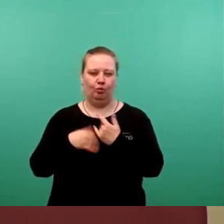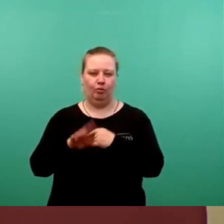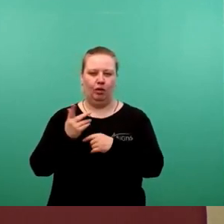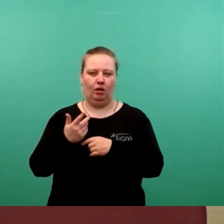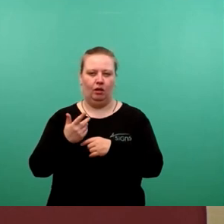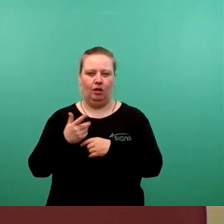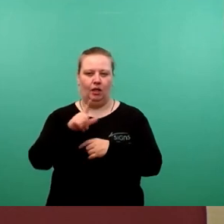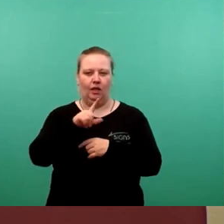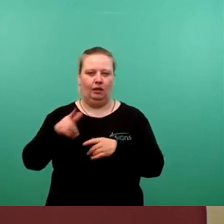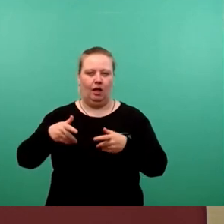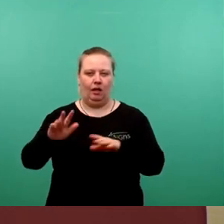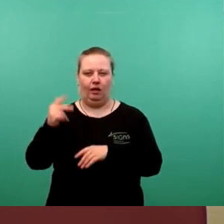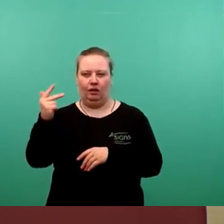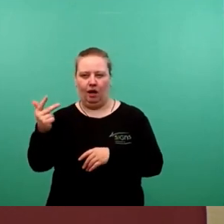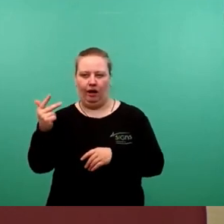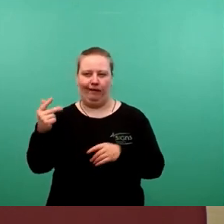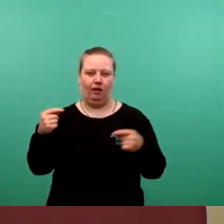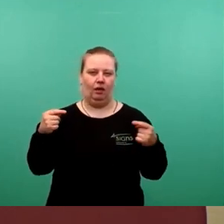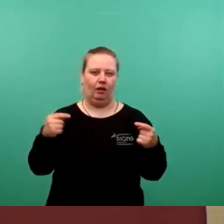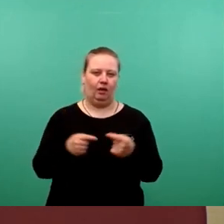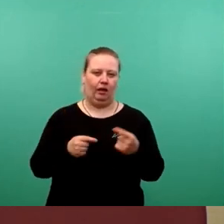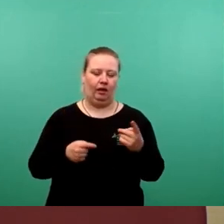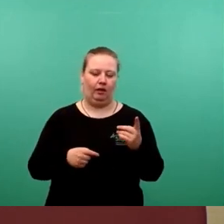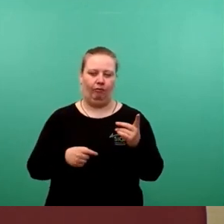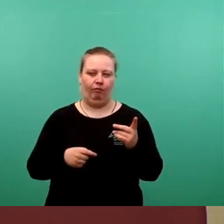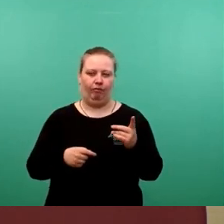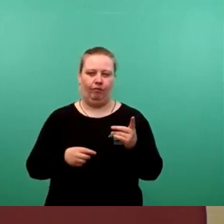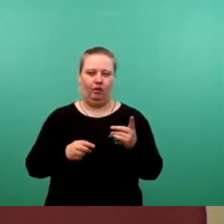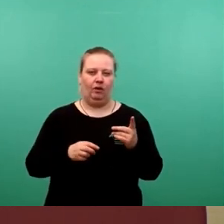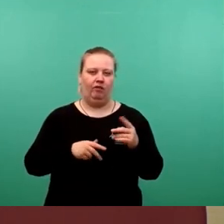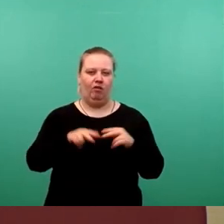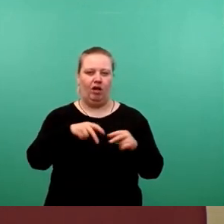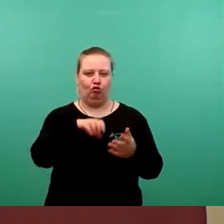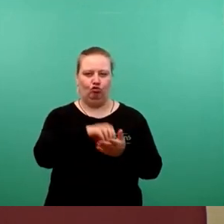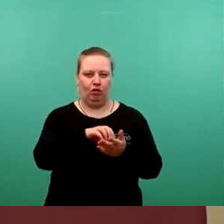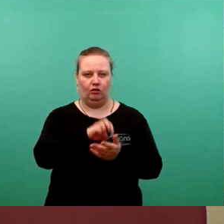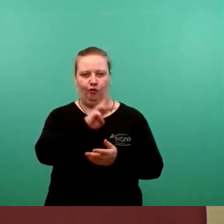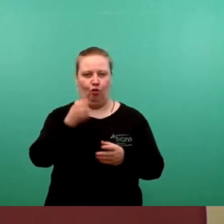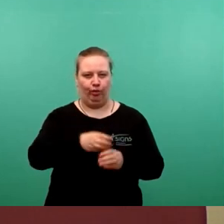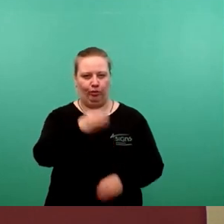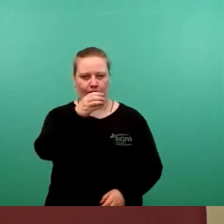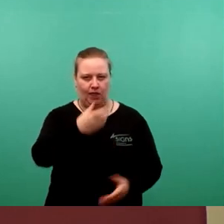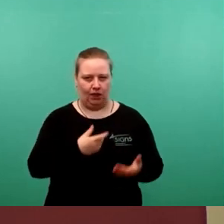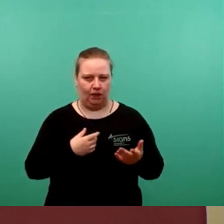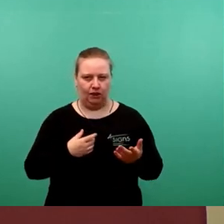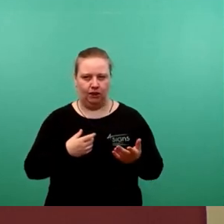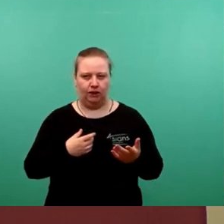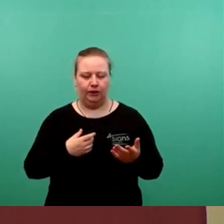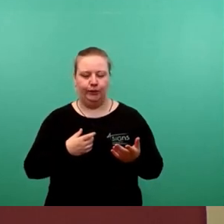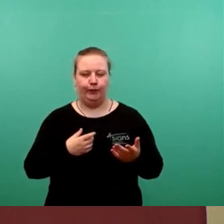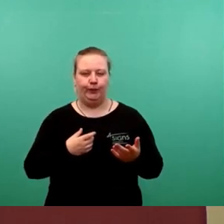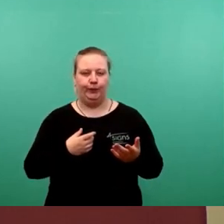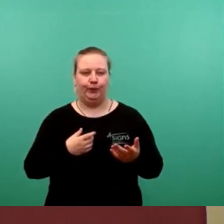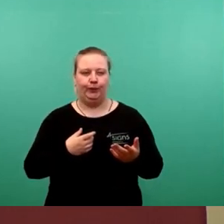versus dem Verwaltungsstandort World Trade Center. Wir